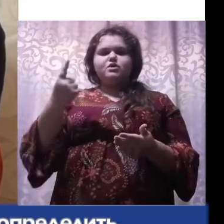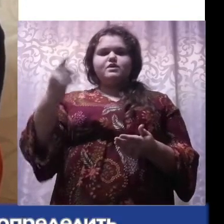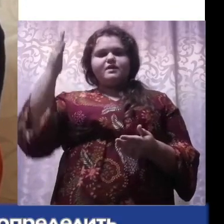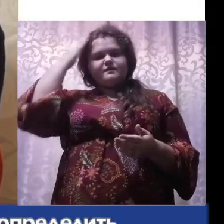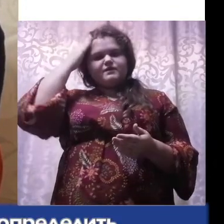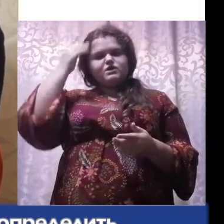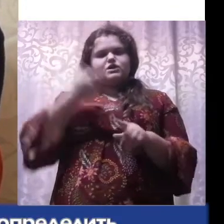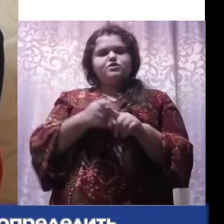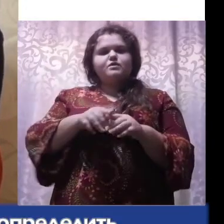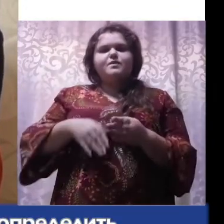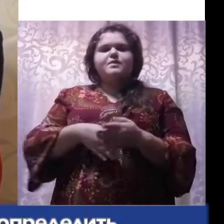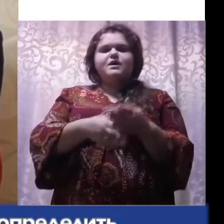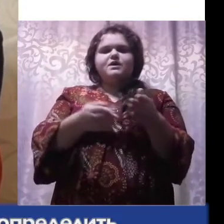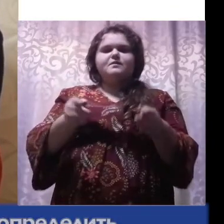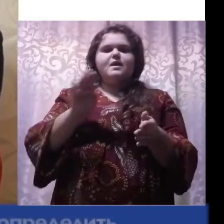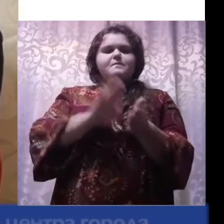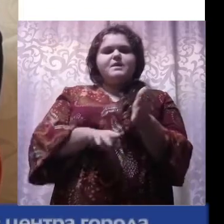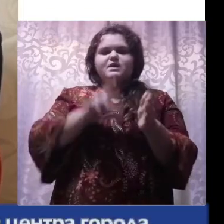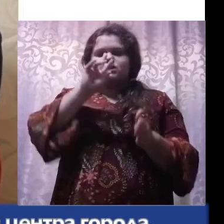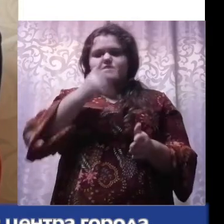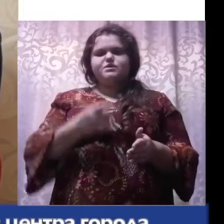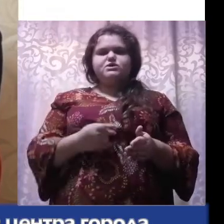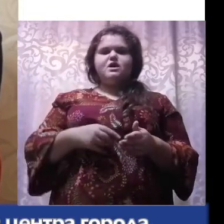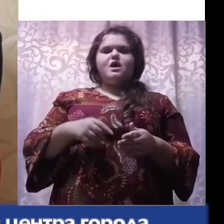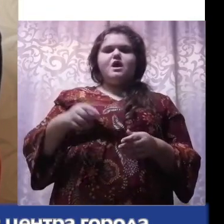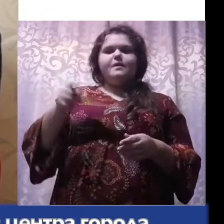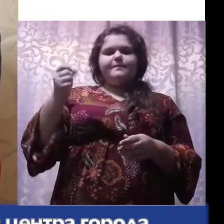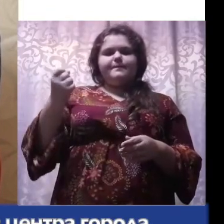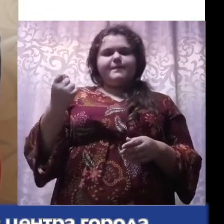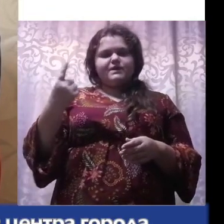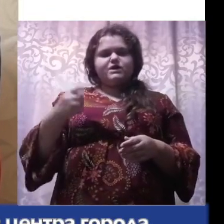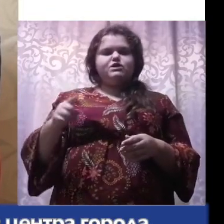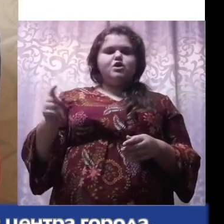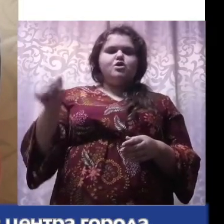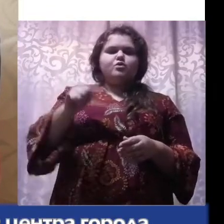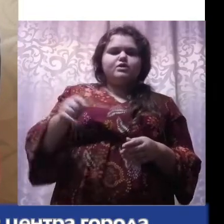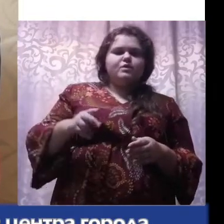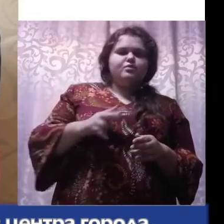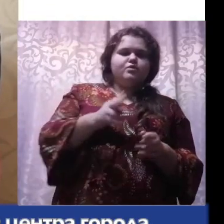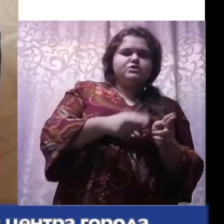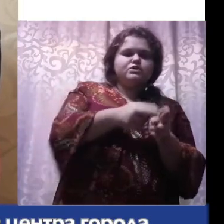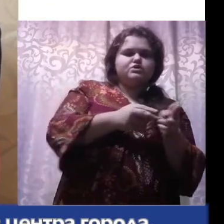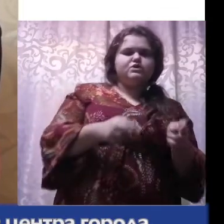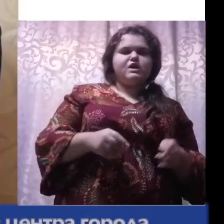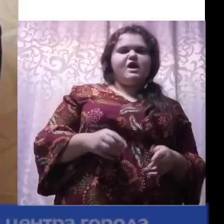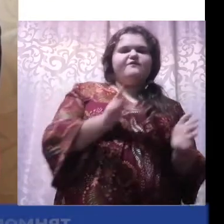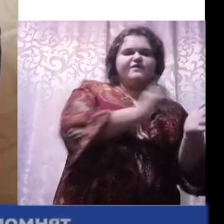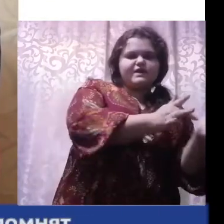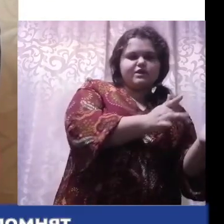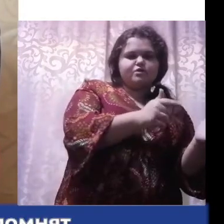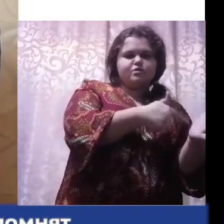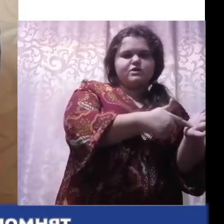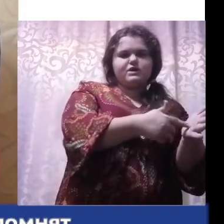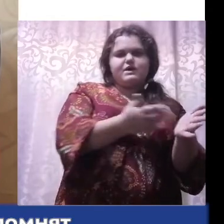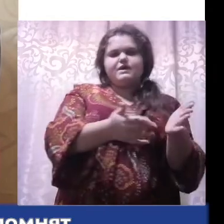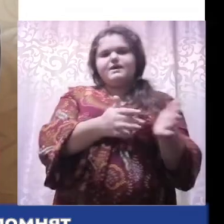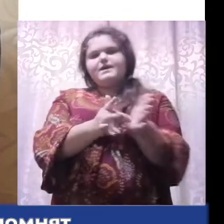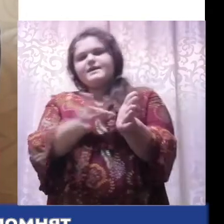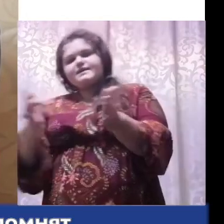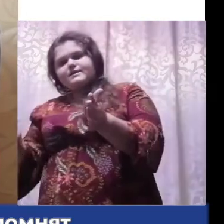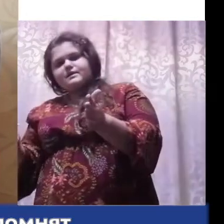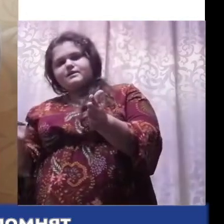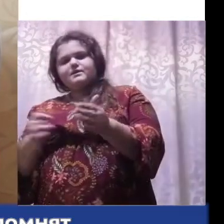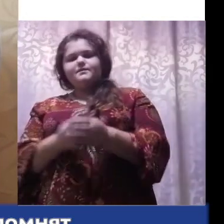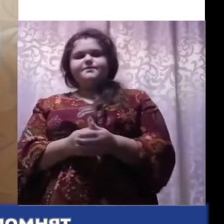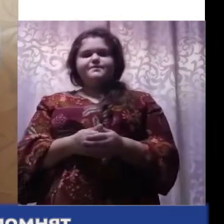помогает им безошибочно определить, куда поезд идет, в центр города или из центра города. Я